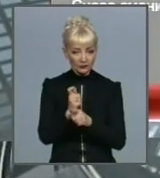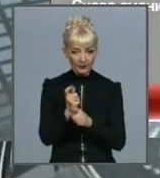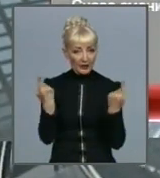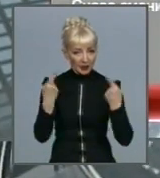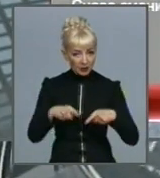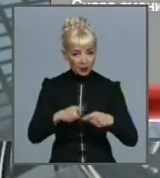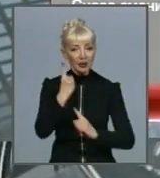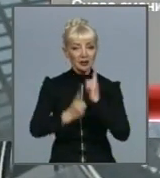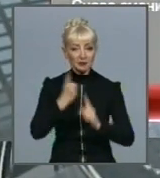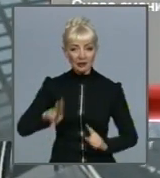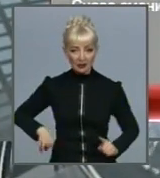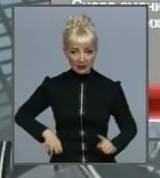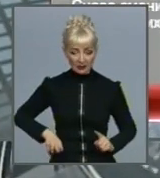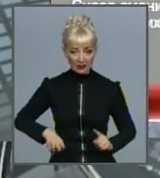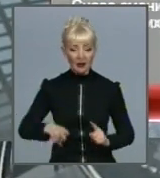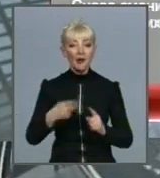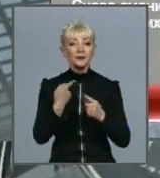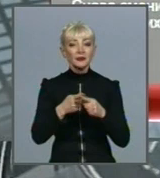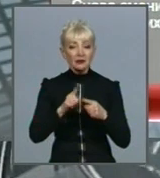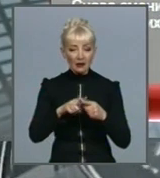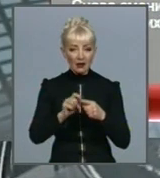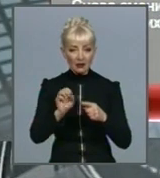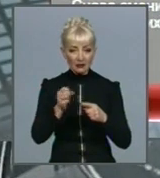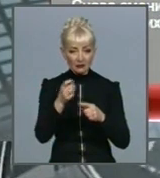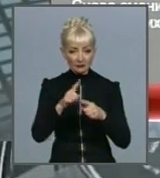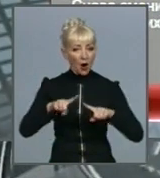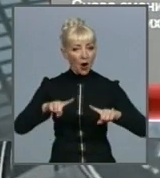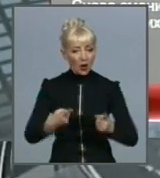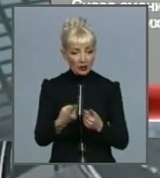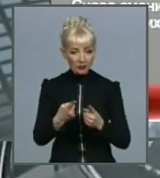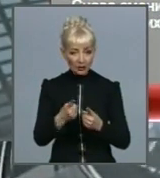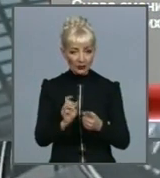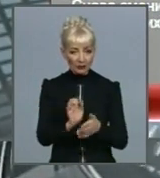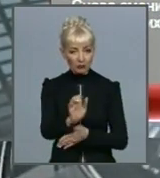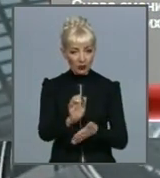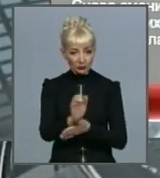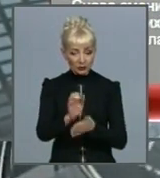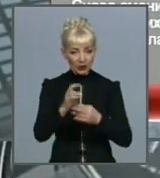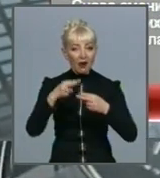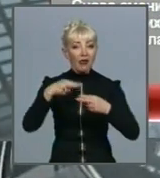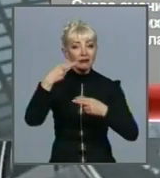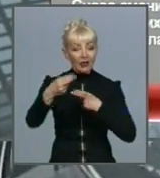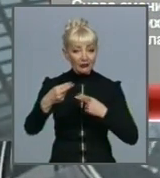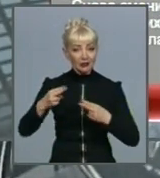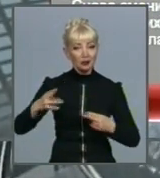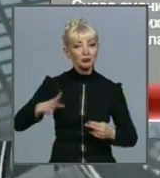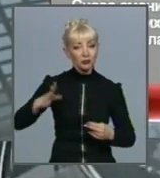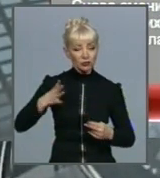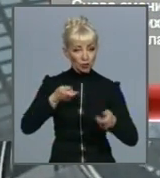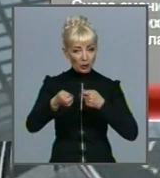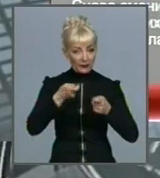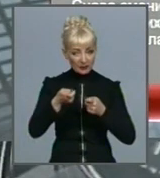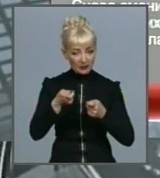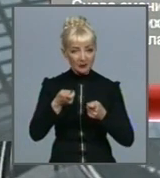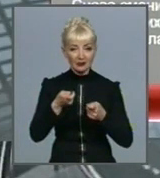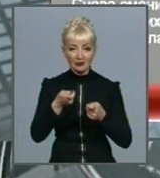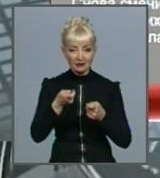продукції арестована. Долги предыдущих владельців нові собственники не унаследували. Зарплату платять тільки з декабря. Сказати